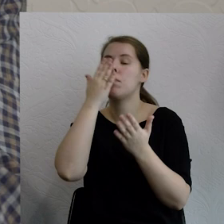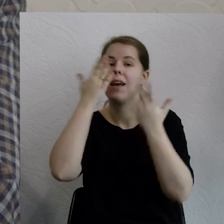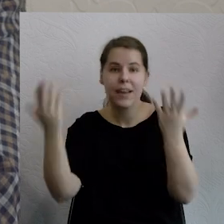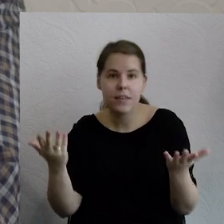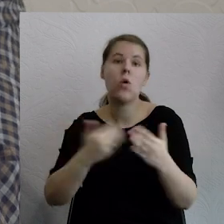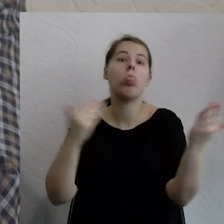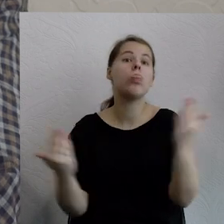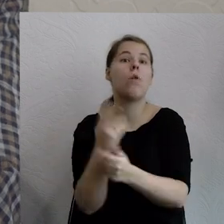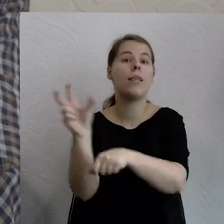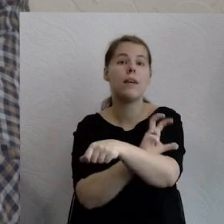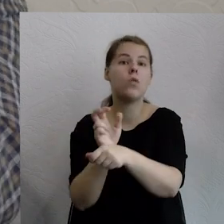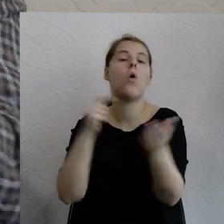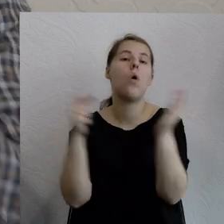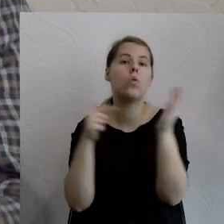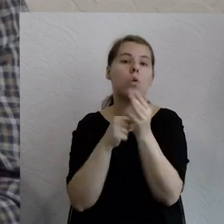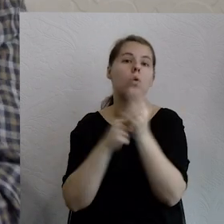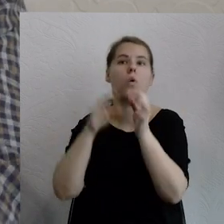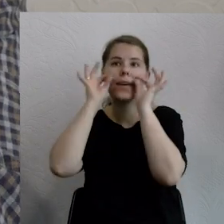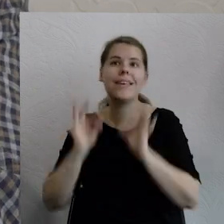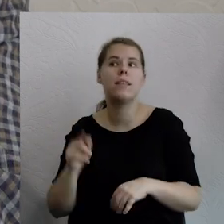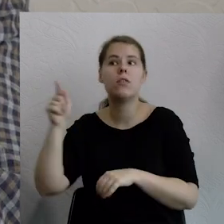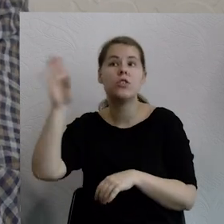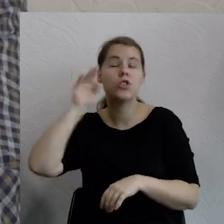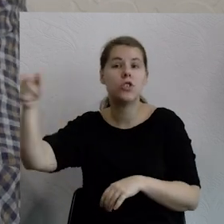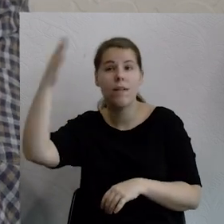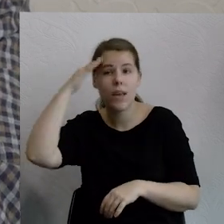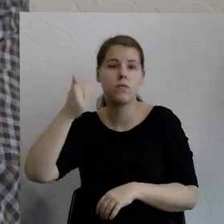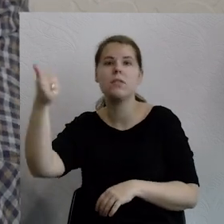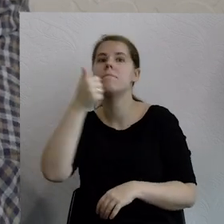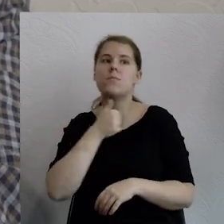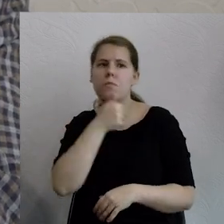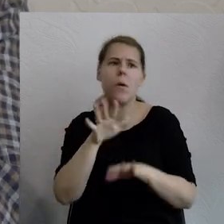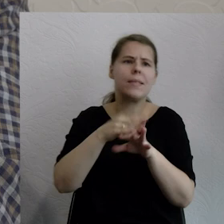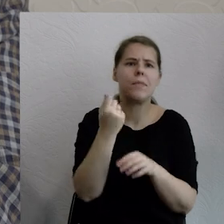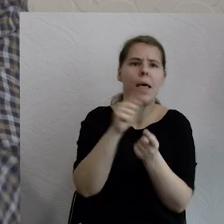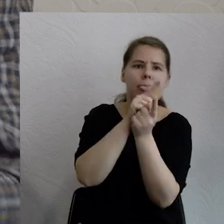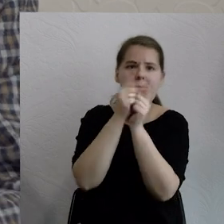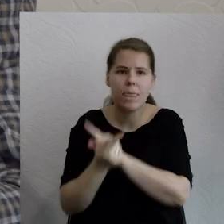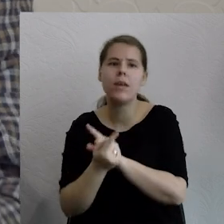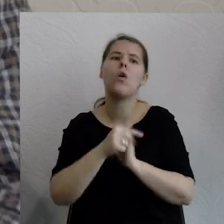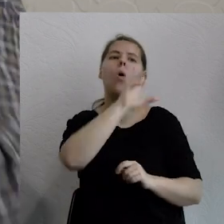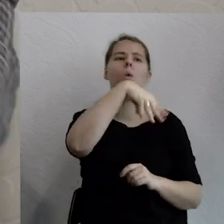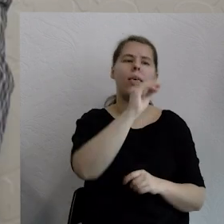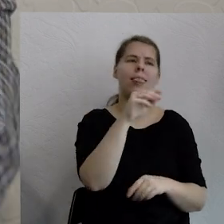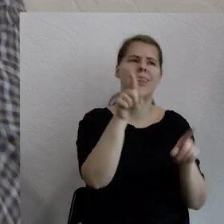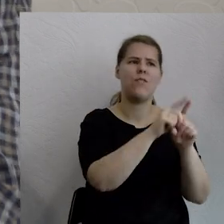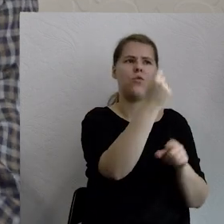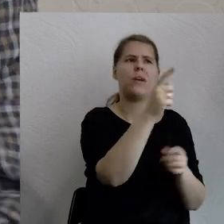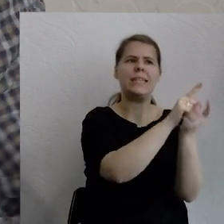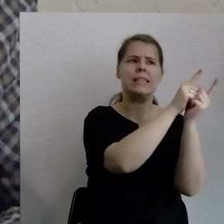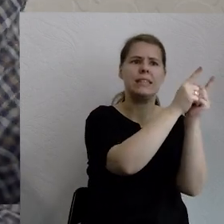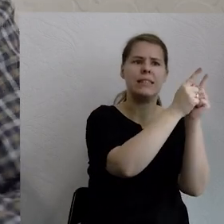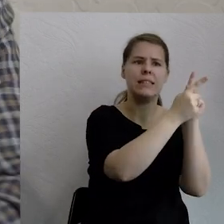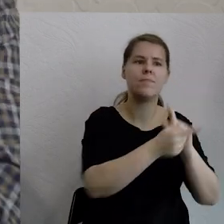konsekwentnie to robią. Zresztą to co próbowała Unia Europejska robić, ale z różnych względów straciła,